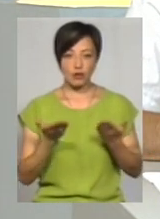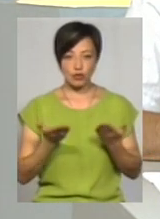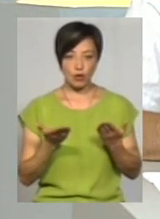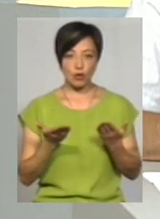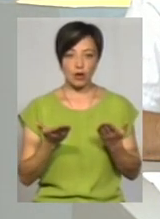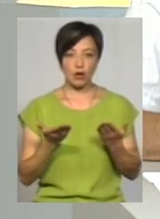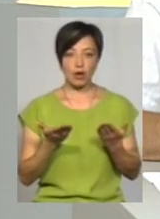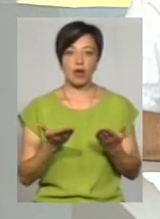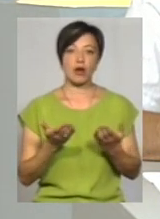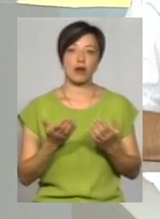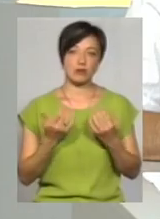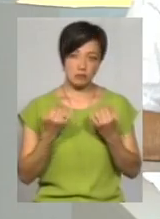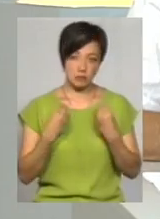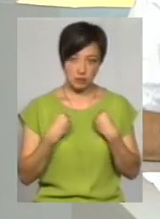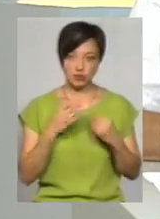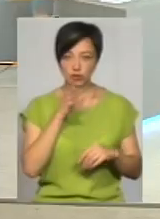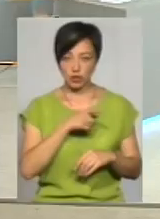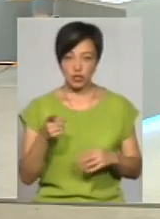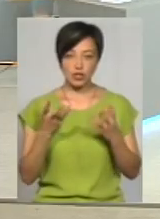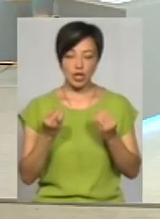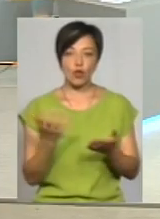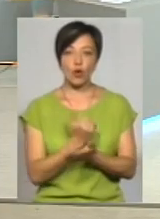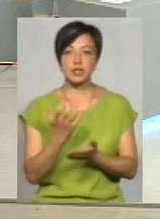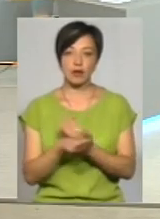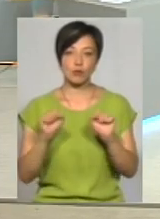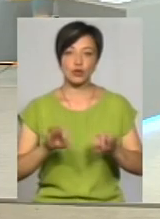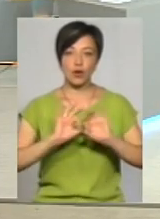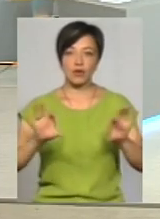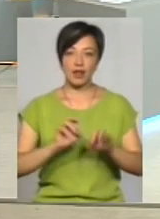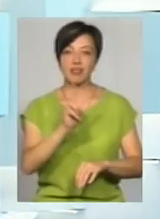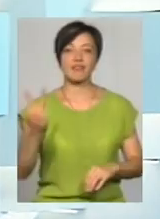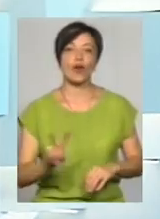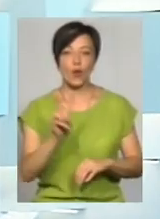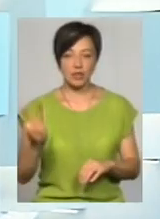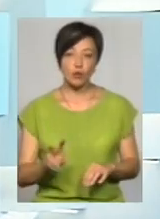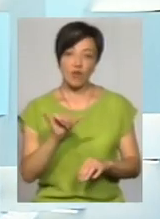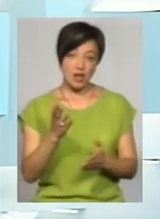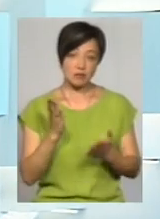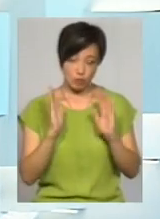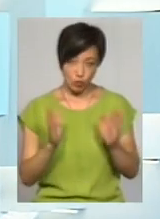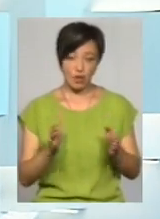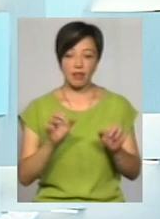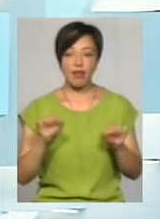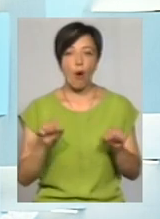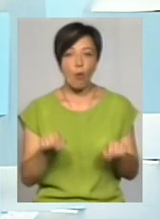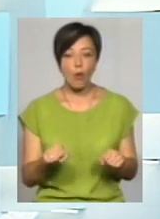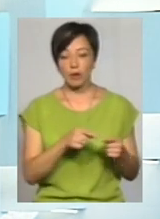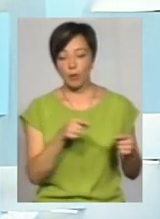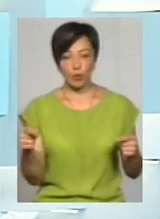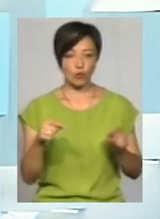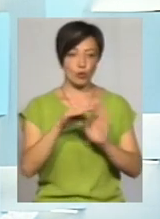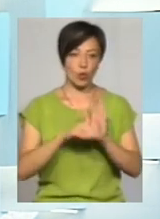продилили час, то я про досягнення можу говорити один і дві. Я думаю, що у вас буде нагода якраз і впродовж передачі,